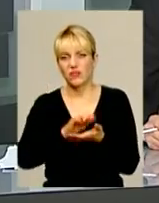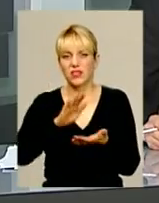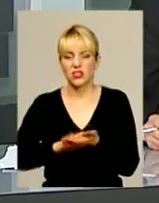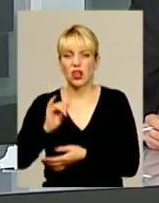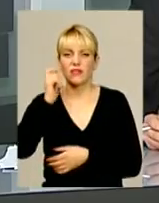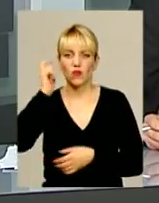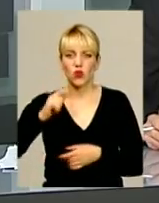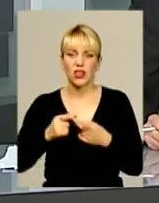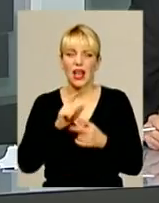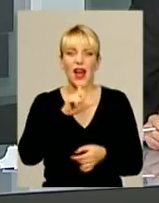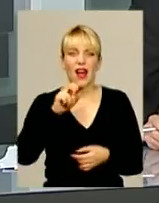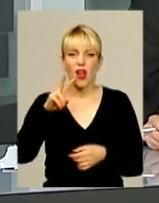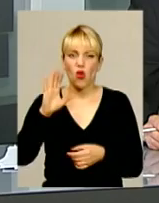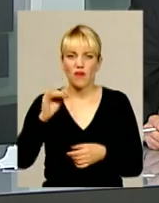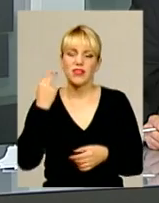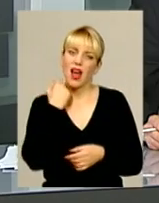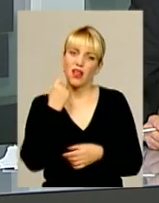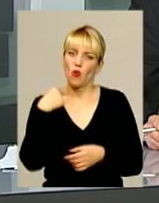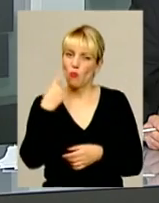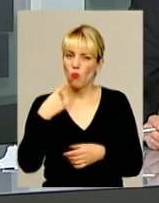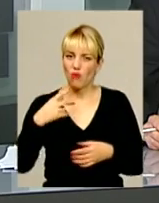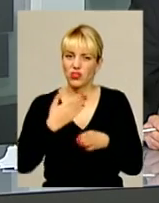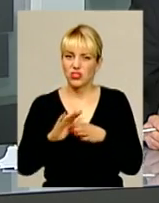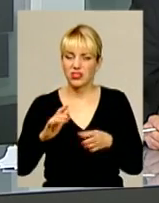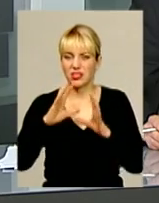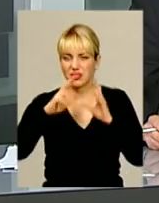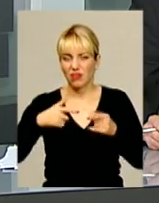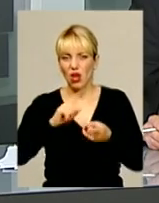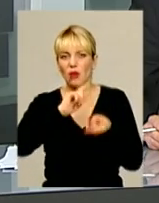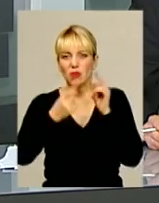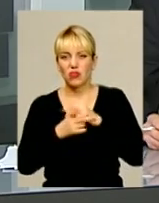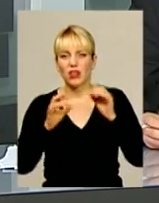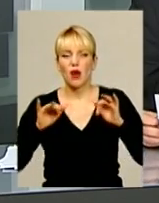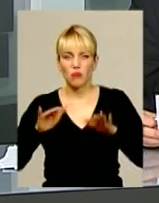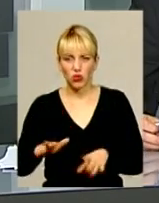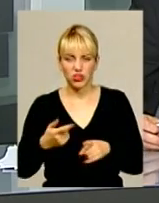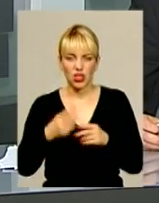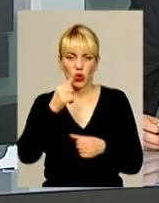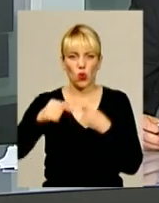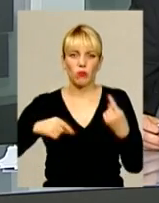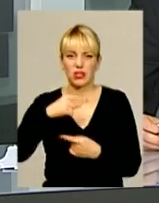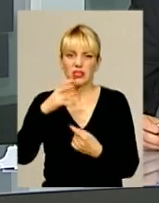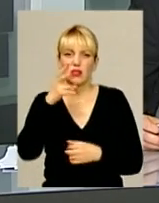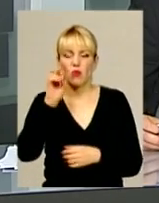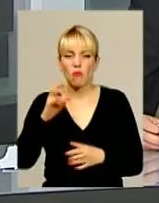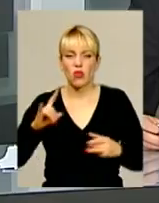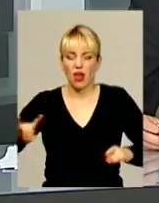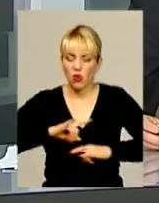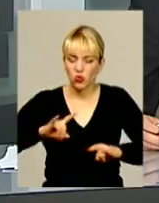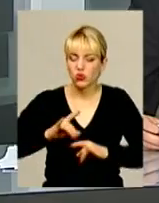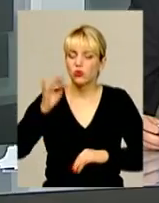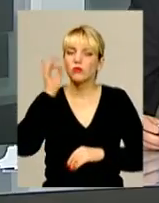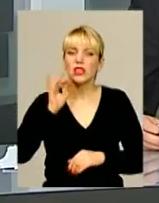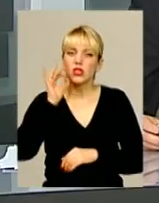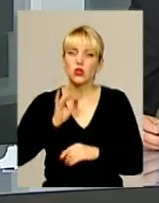Україні. Втім, Хеловін в англомовній частині світу давно перетворився на подію насамперед комерційно, бо на костюми, солодощі